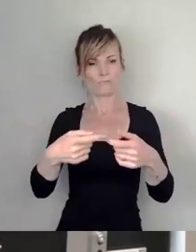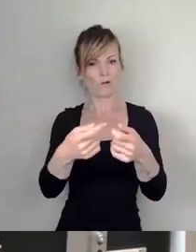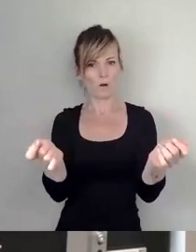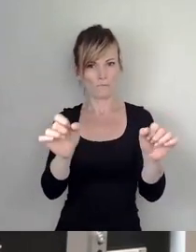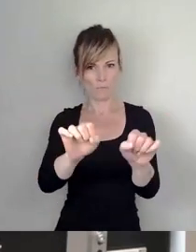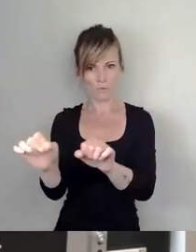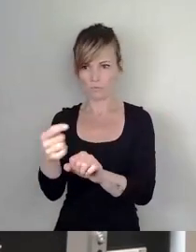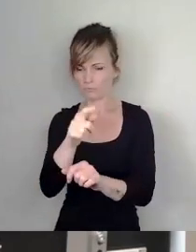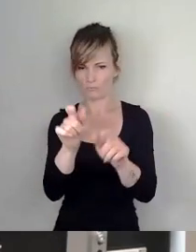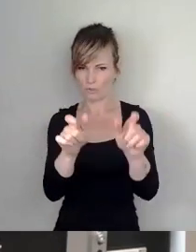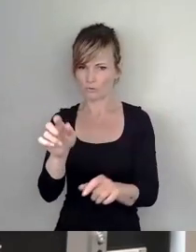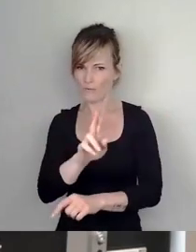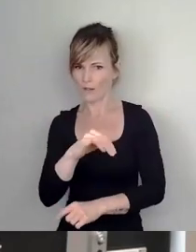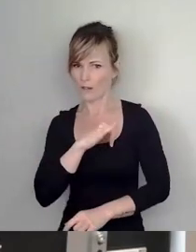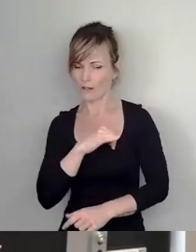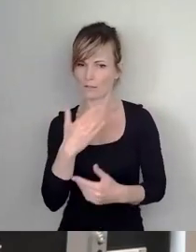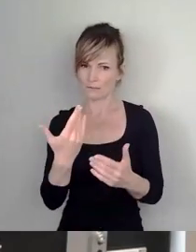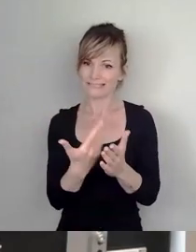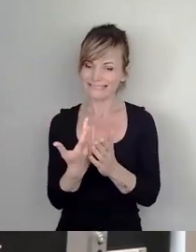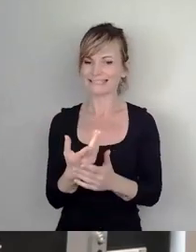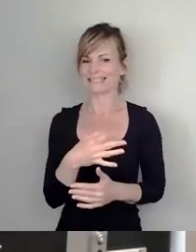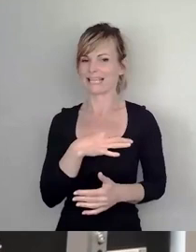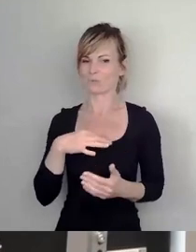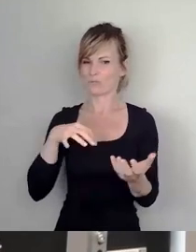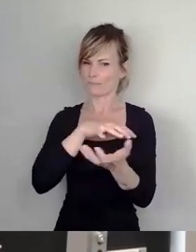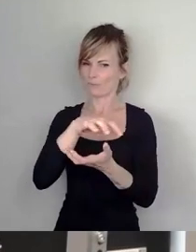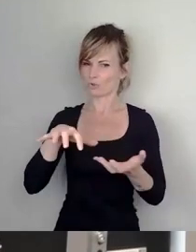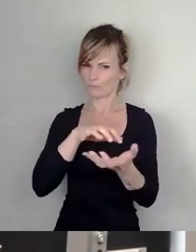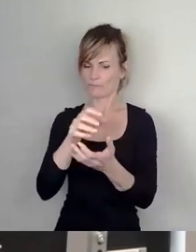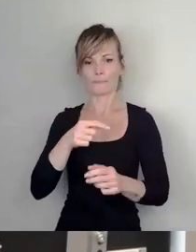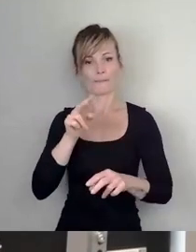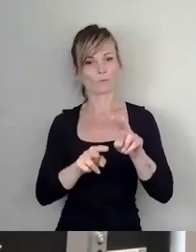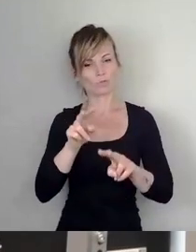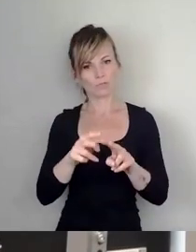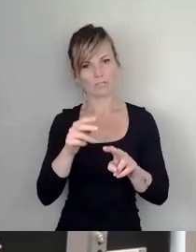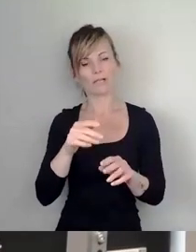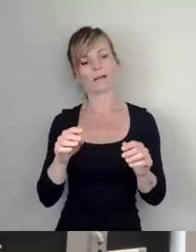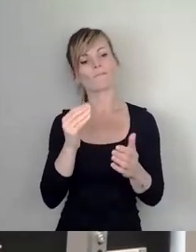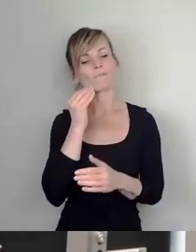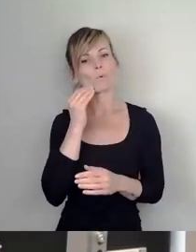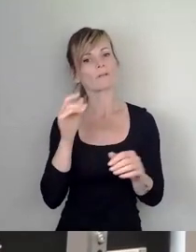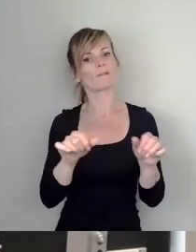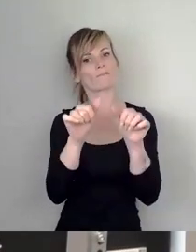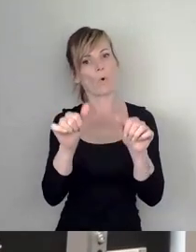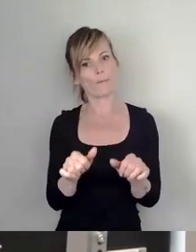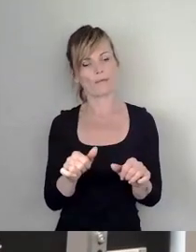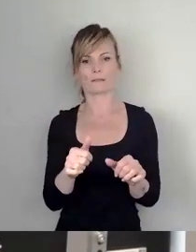sein, eben genau diesen gesunden Mix aus den unterschiedlichen Wohneigentumsbildenden Wohnformen anzusiedeln und so